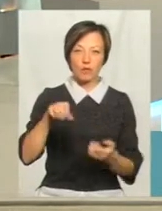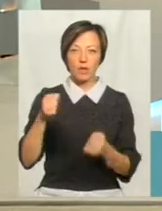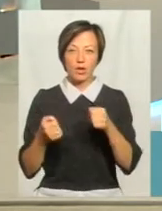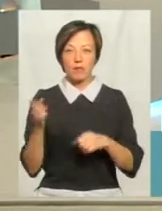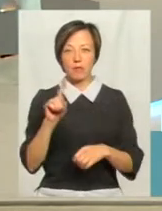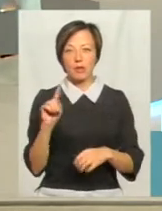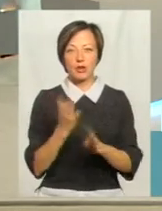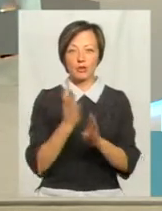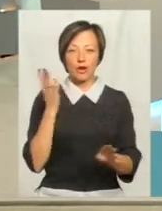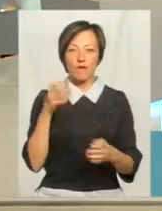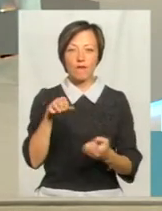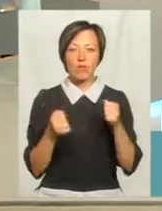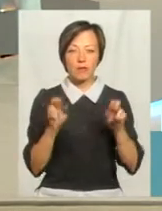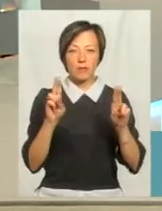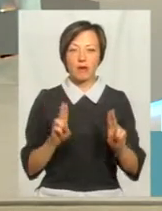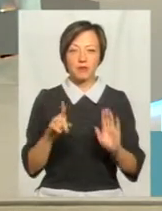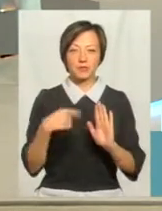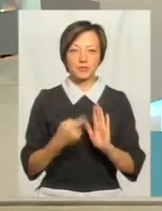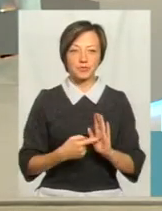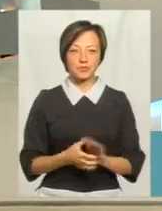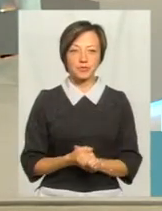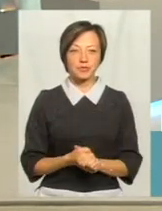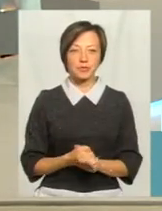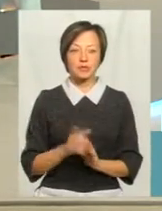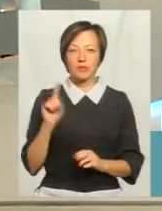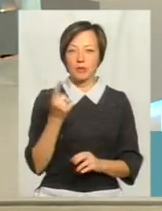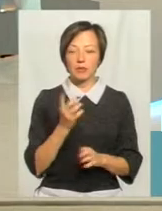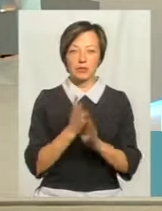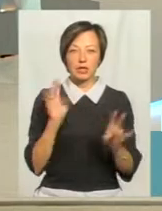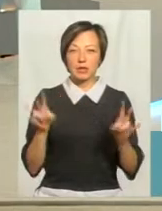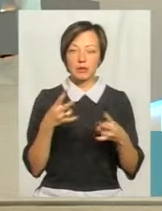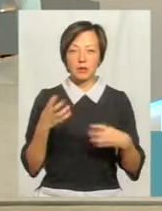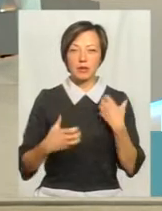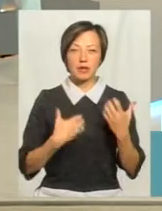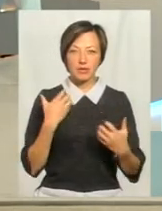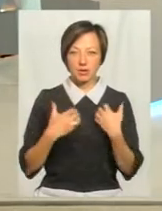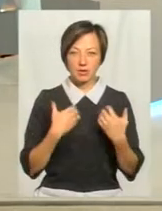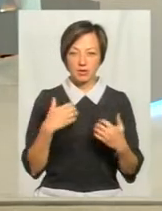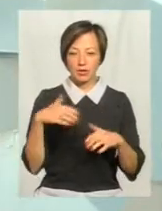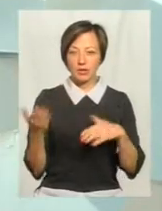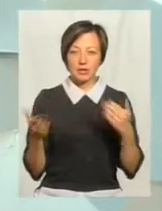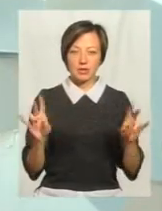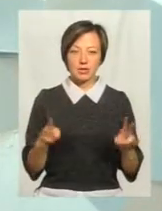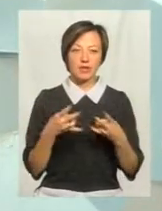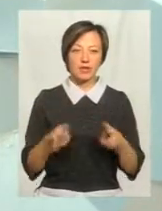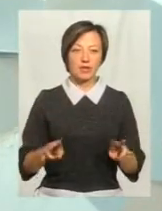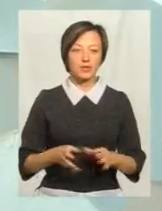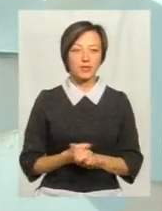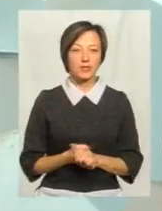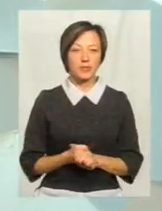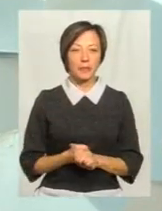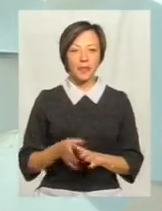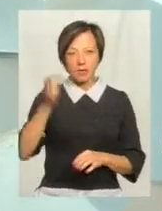Давайте в першу чергу водіям. В першу чергу не потрібно панікувати. Одним і іншим? Одним і іншим. І